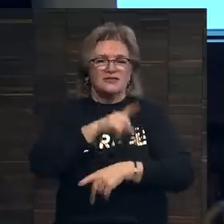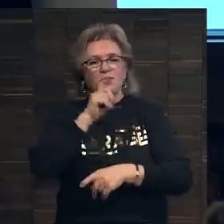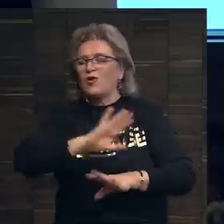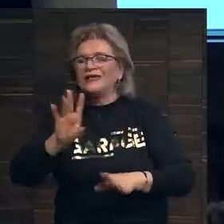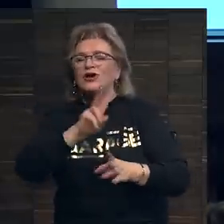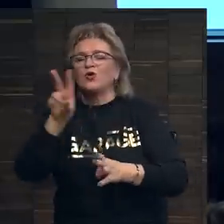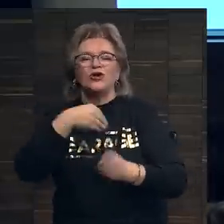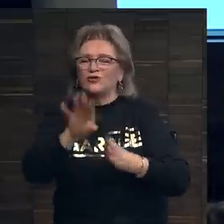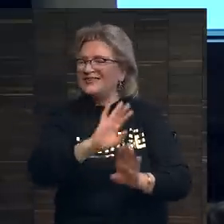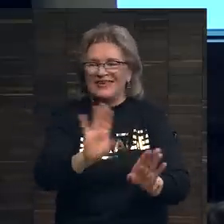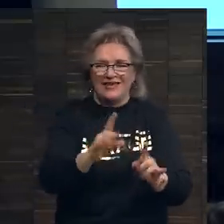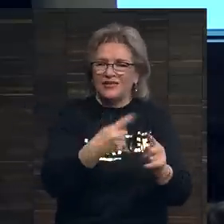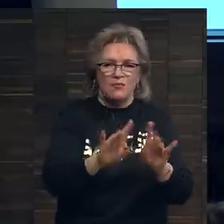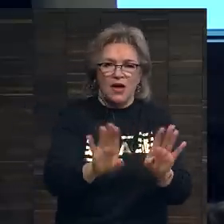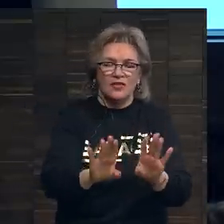никто не хочет их покупать.